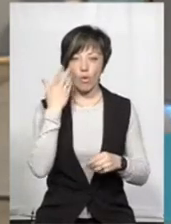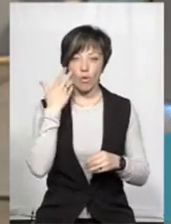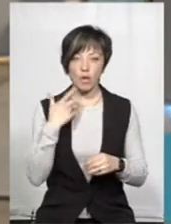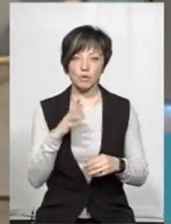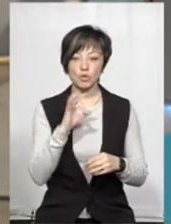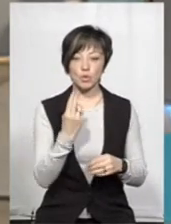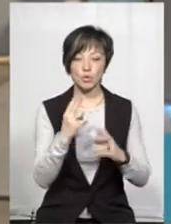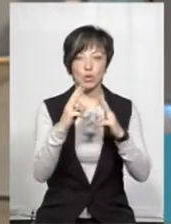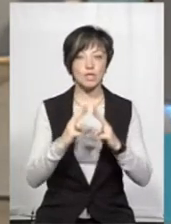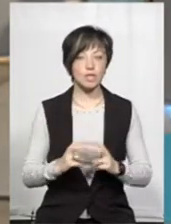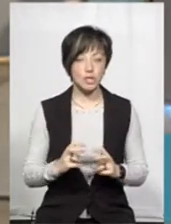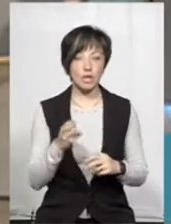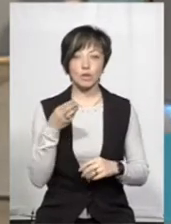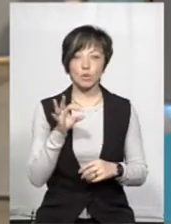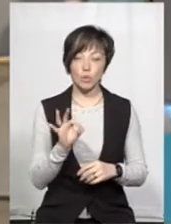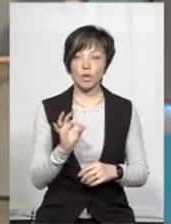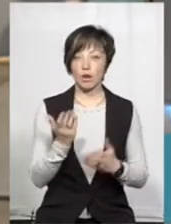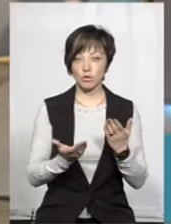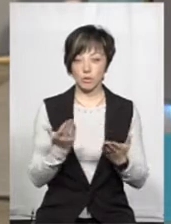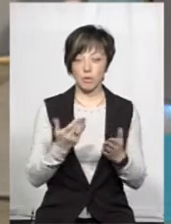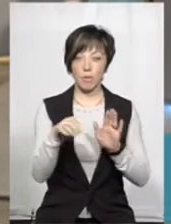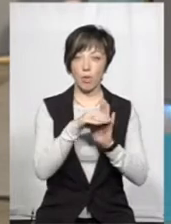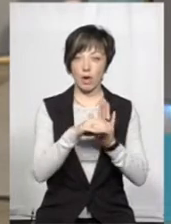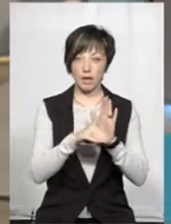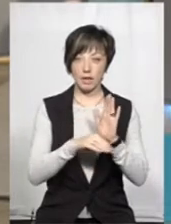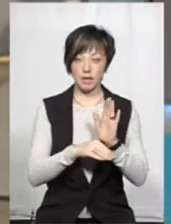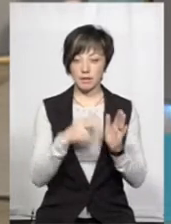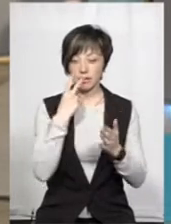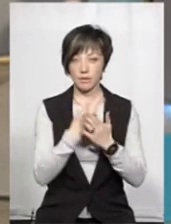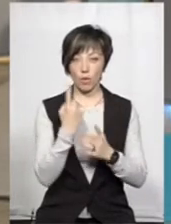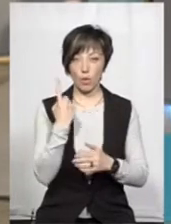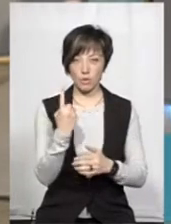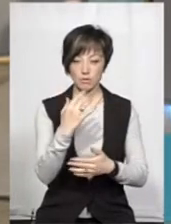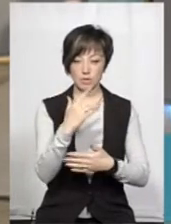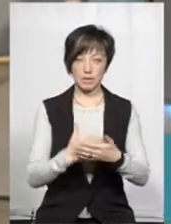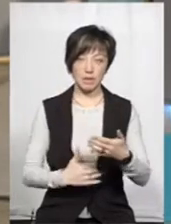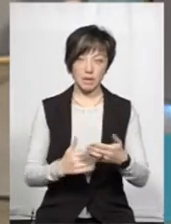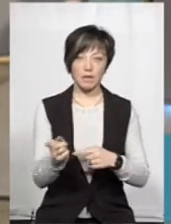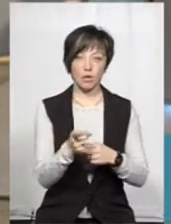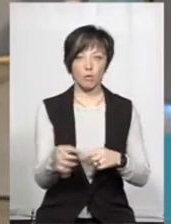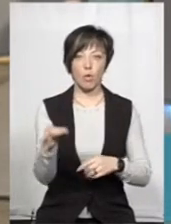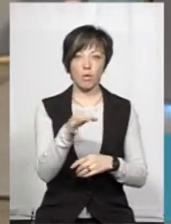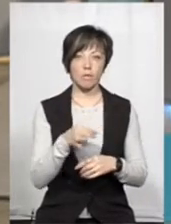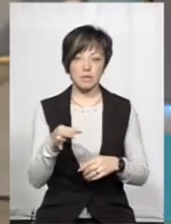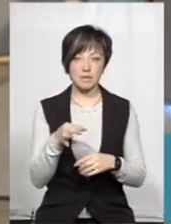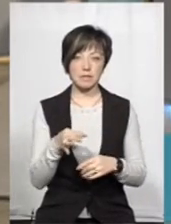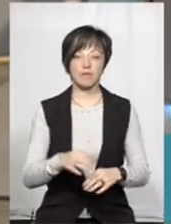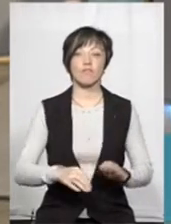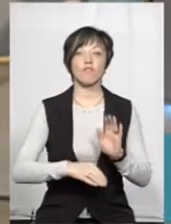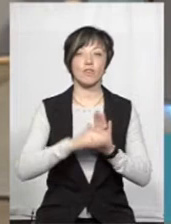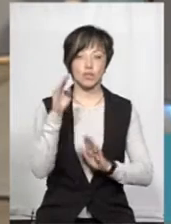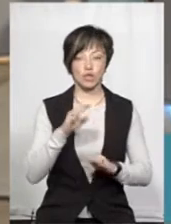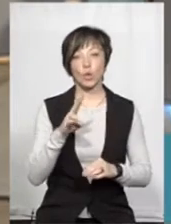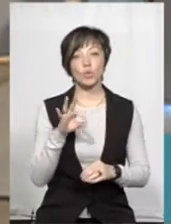говоримо про соціологічне дослідження, то так, якщо взяти поградаці, просто дивитися на один показник рівень довіри, то у Тернопільській області він